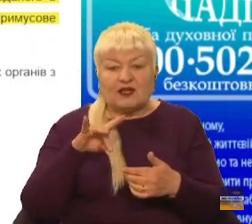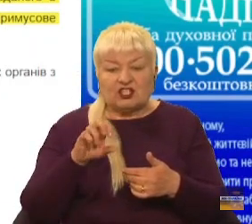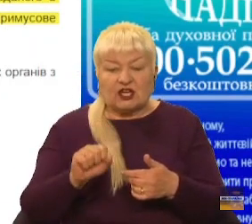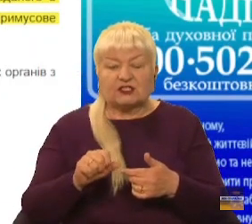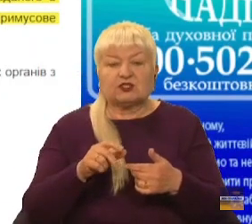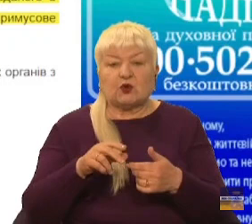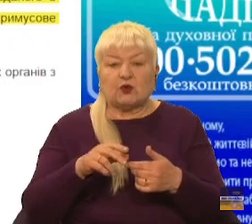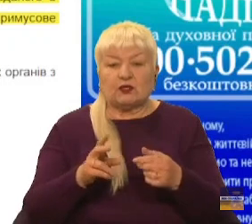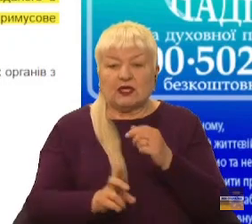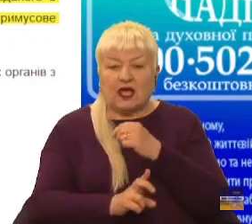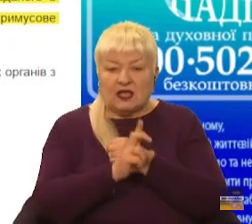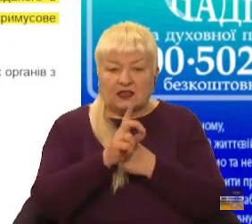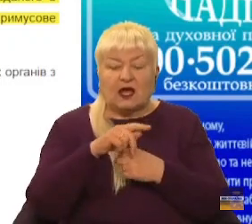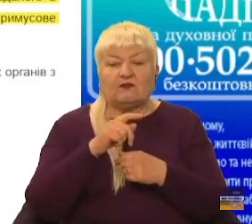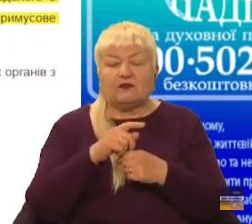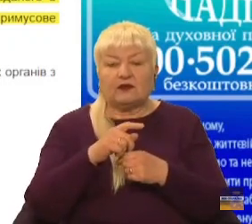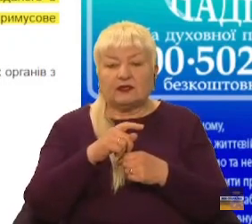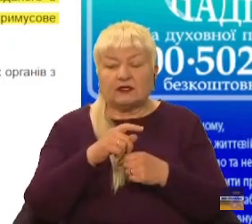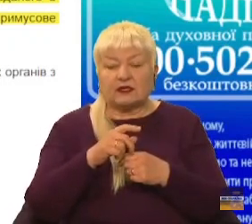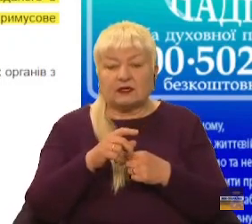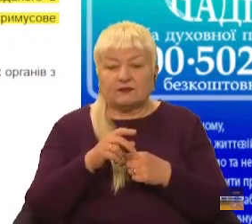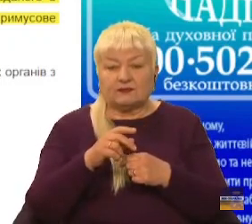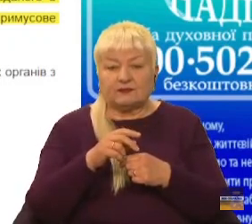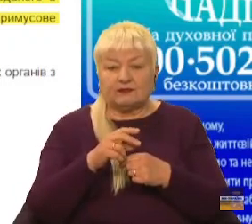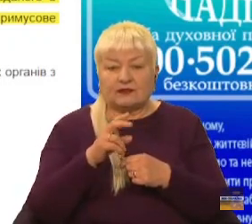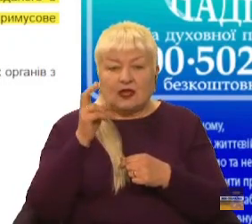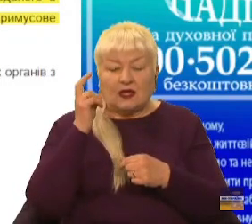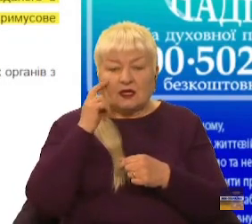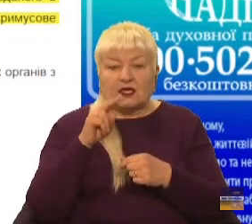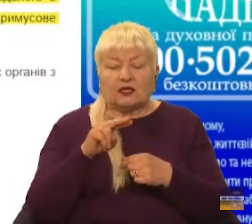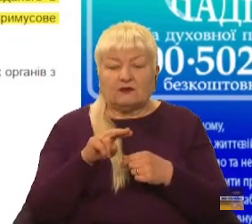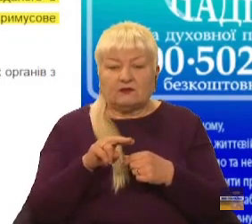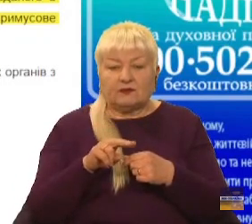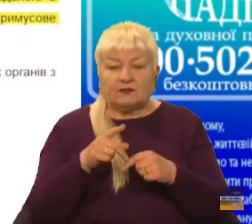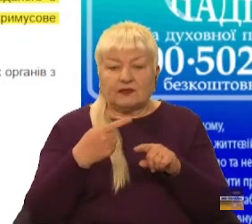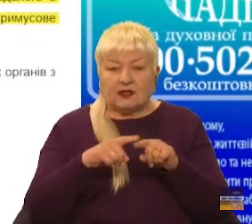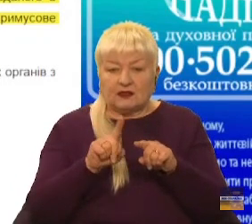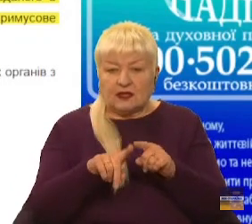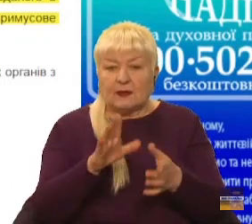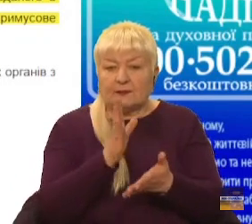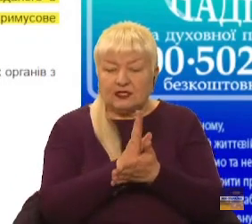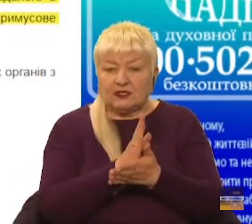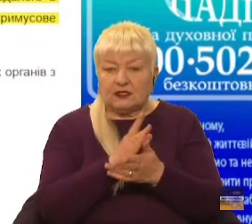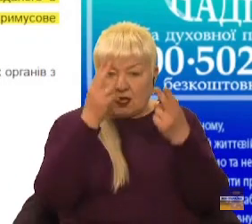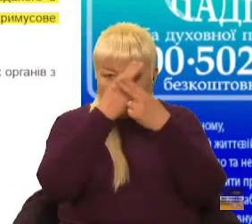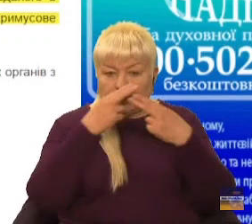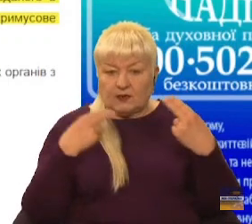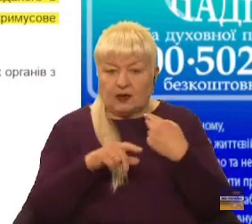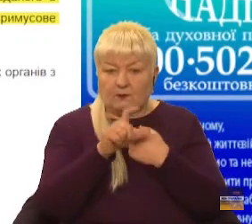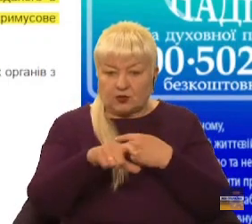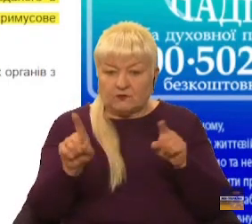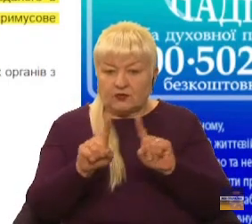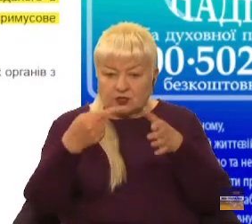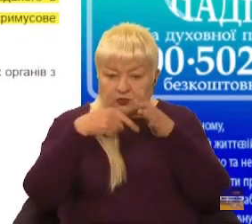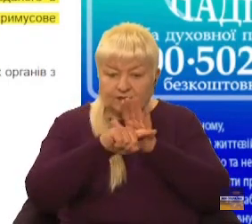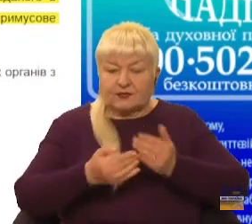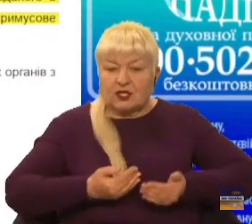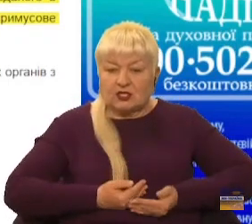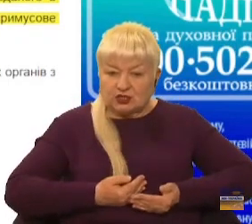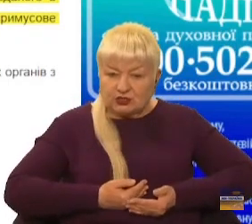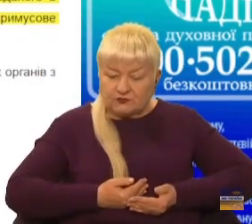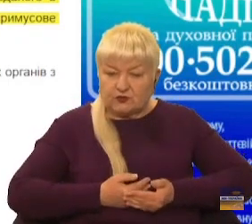Монастир Української Православної Церкви та на примусове виселення чинців, які проживають в цих об'єктах до набрання